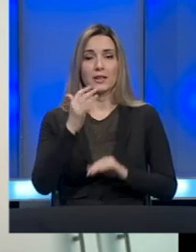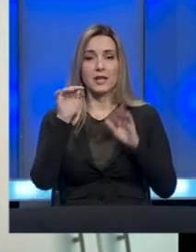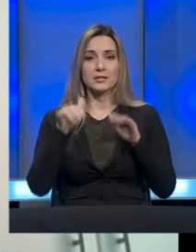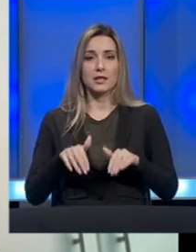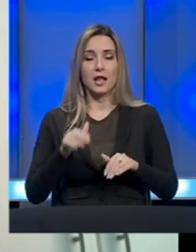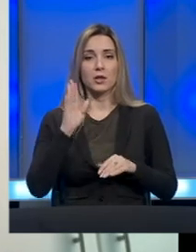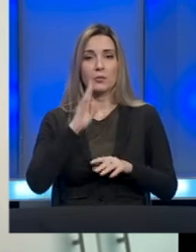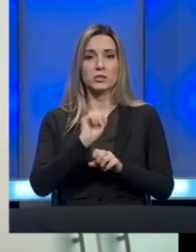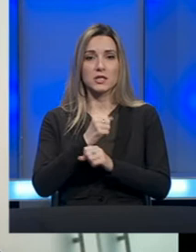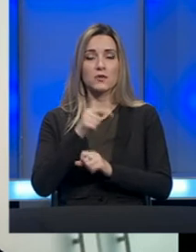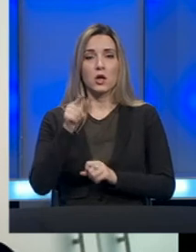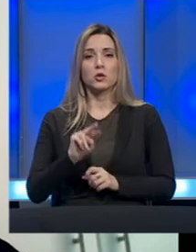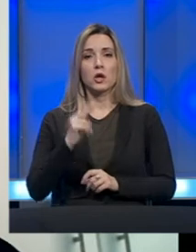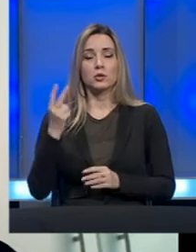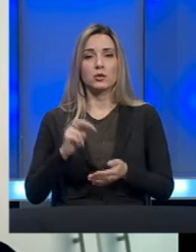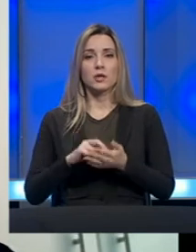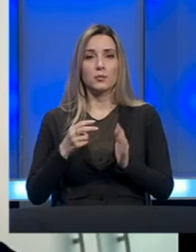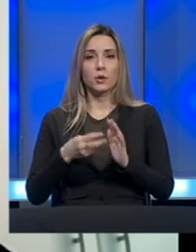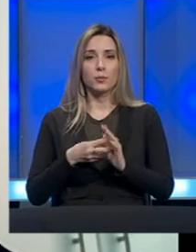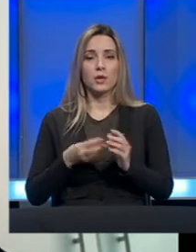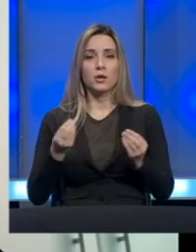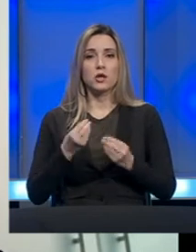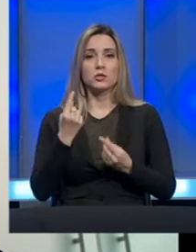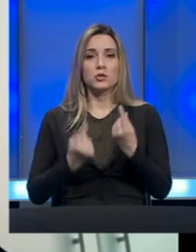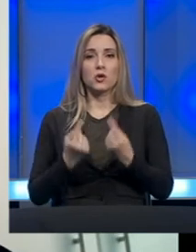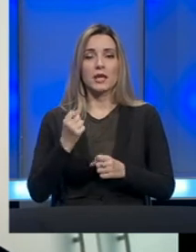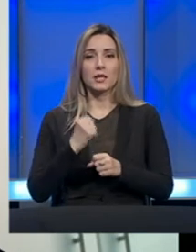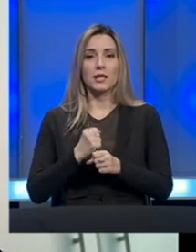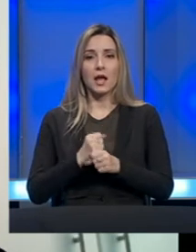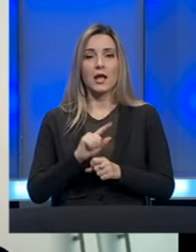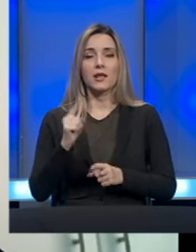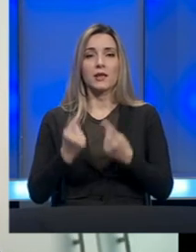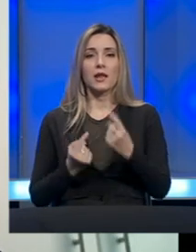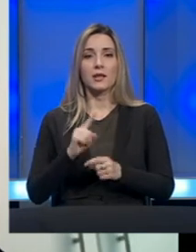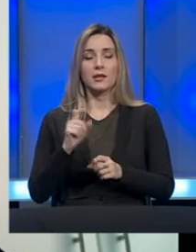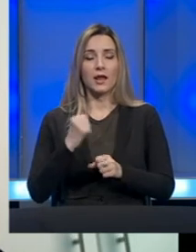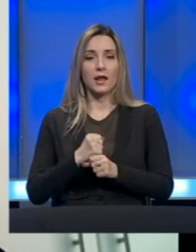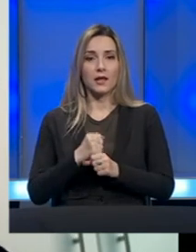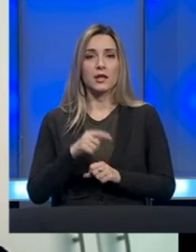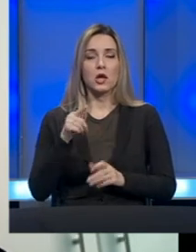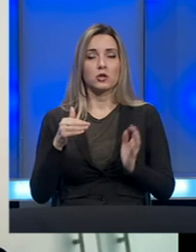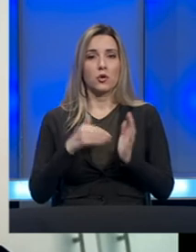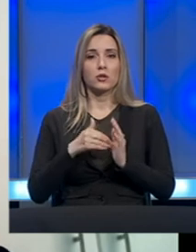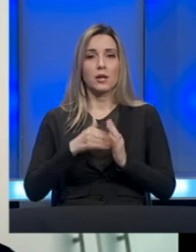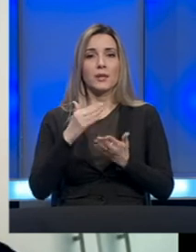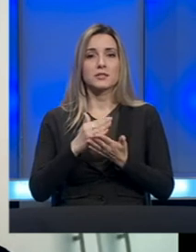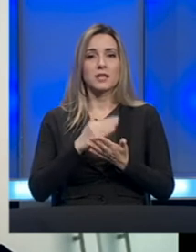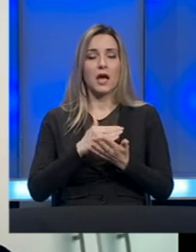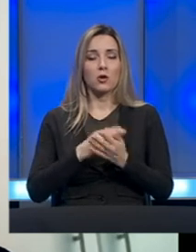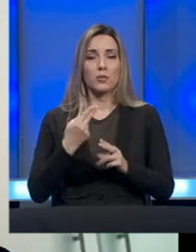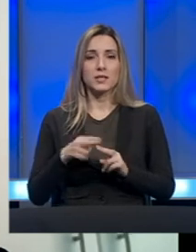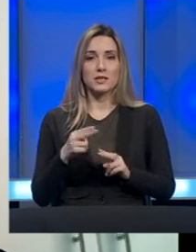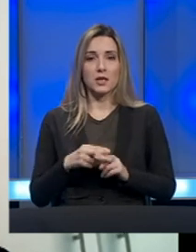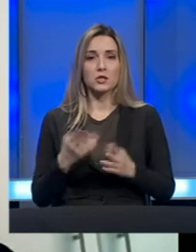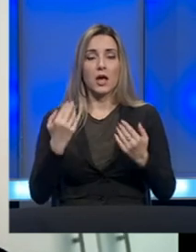Bosni i Hercegovini, to je sad neki drugi problem što neki radi i neki ne rade, jeli, to treba nekim zakonom da se riješi.